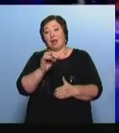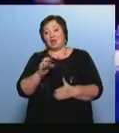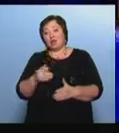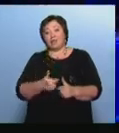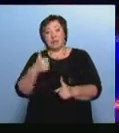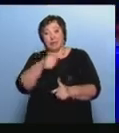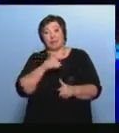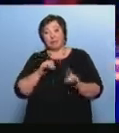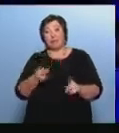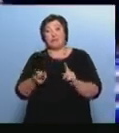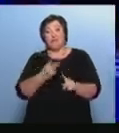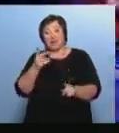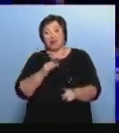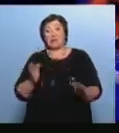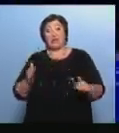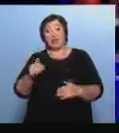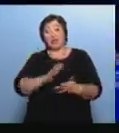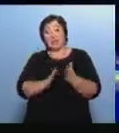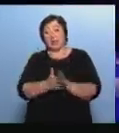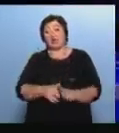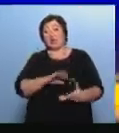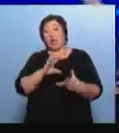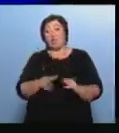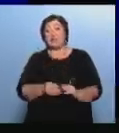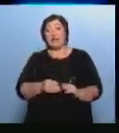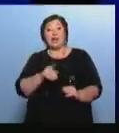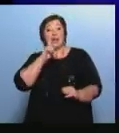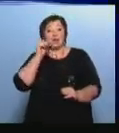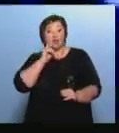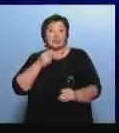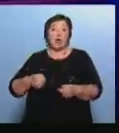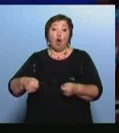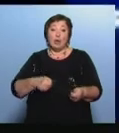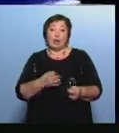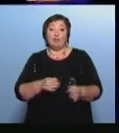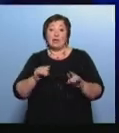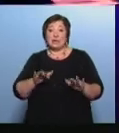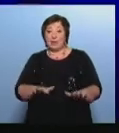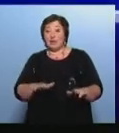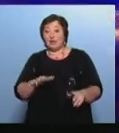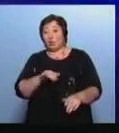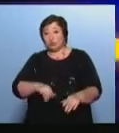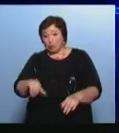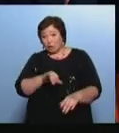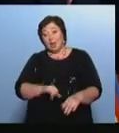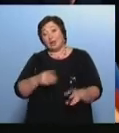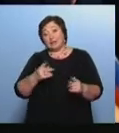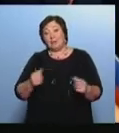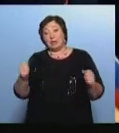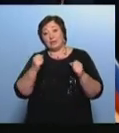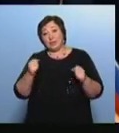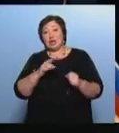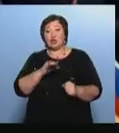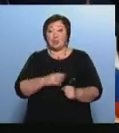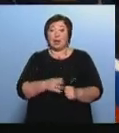он проводится во второй раз в рамках соглашения о развитии детско-юношеского хоккея Между правительством Удмуртии и благодарительным фондом «Софмар»